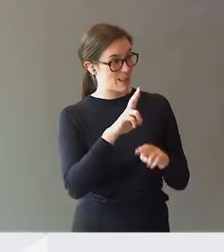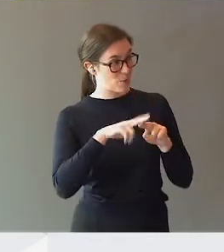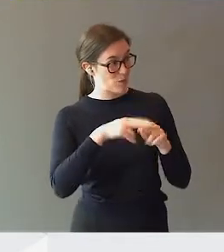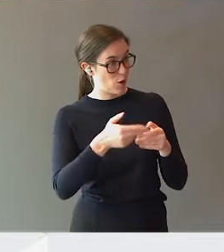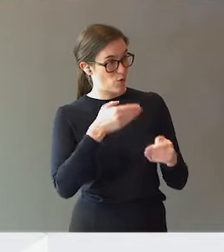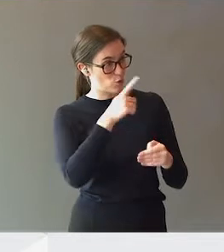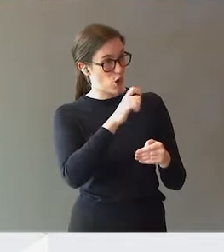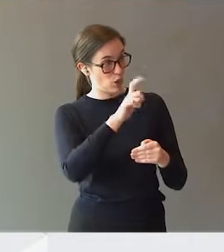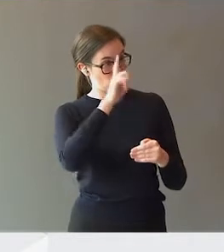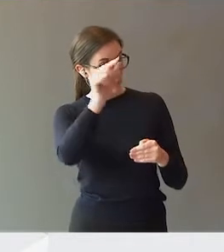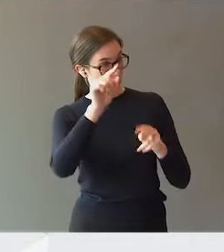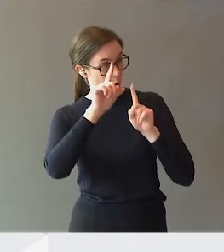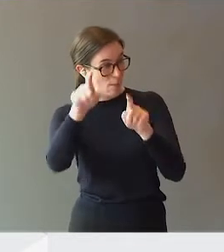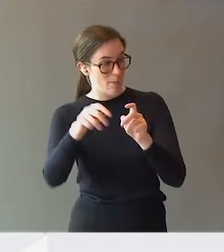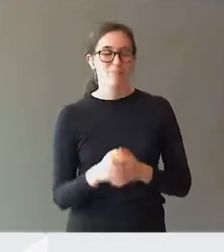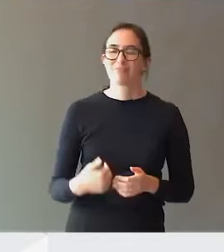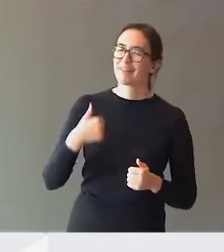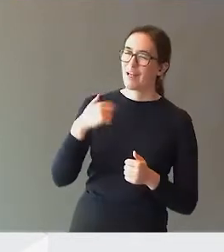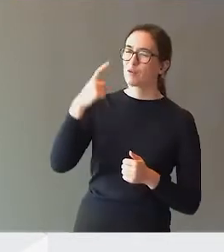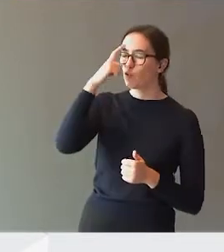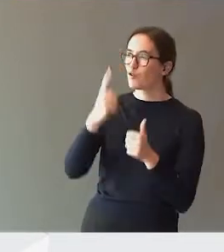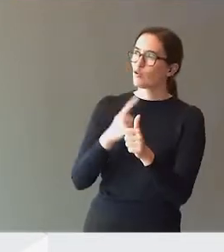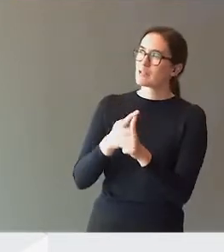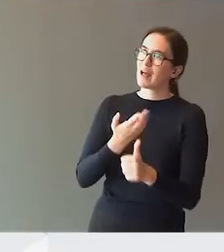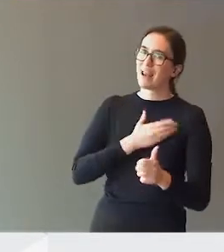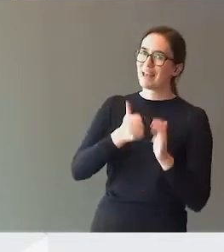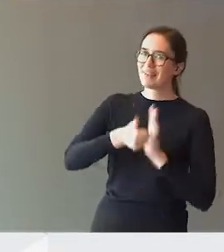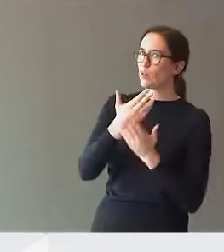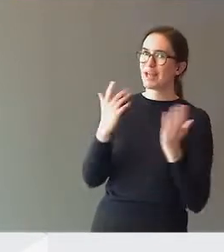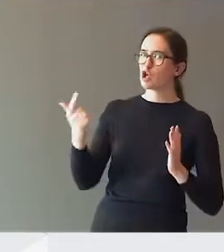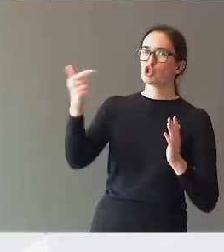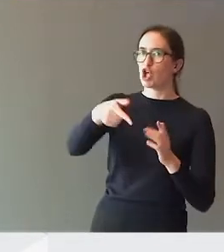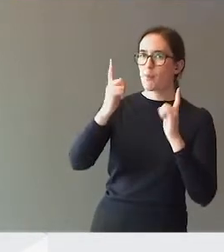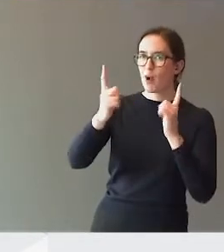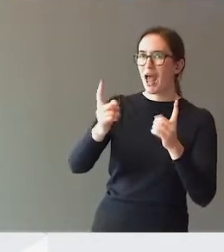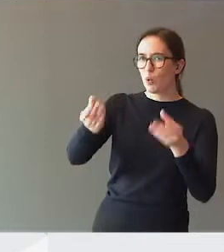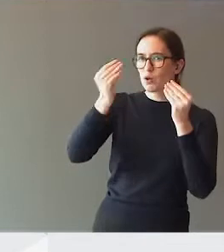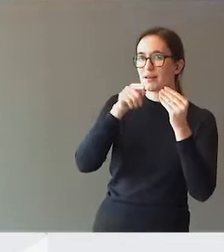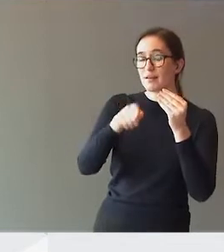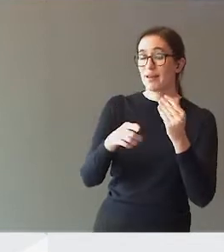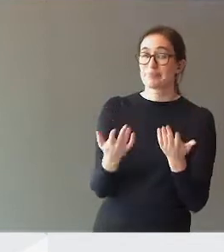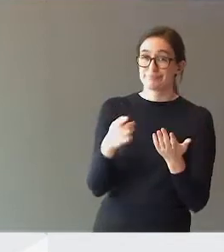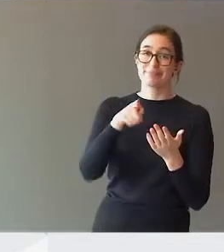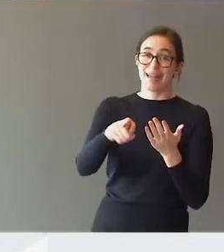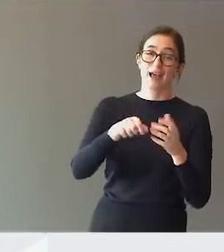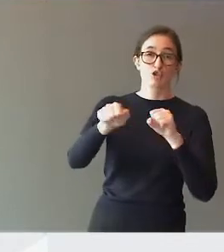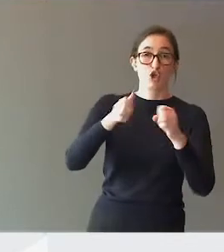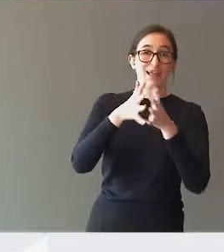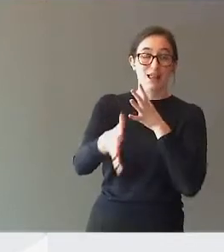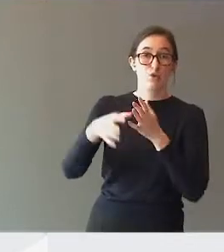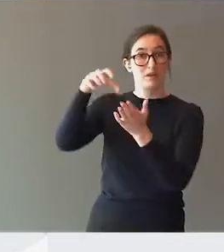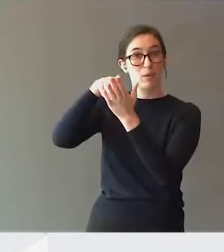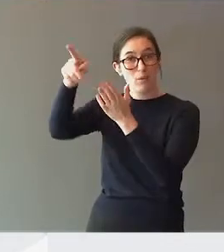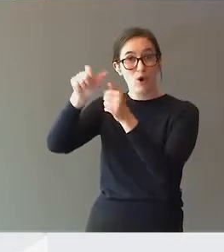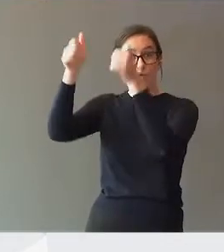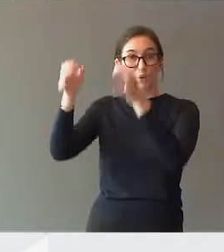Jeg tror det er utrolig viktig for det første ikke skyld på læreutdanningene. De har forskningsstyrt via departementet og Stortinget, så da må